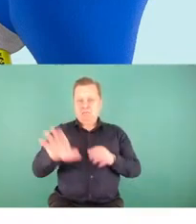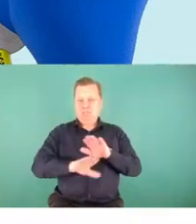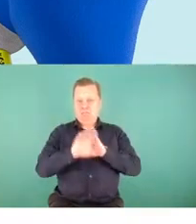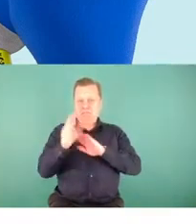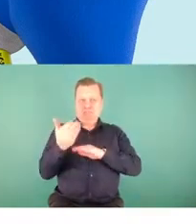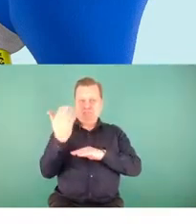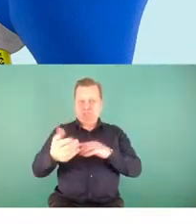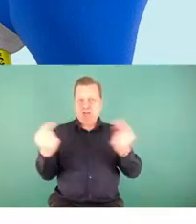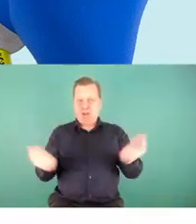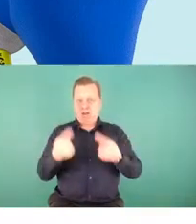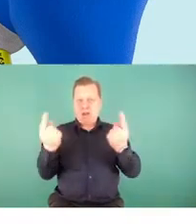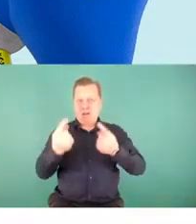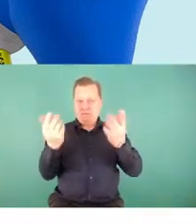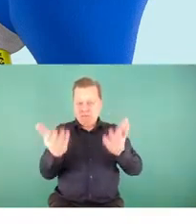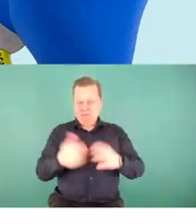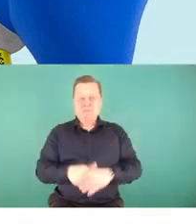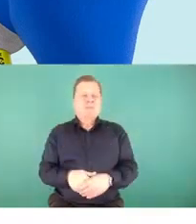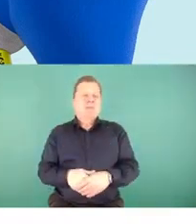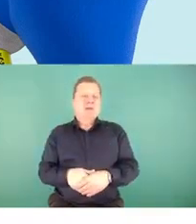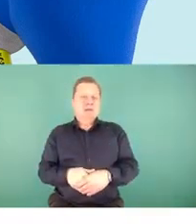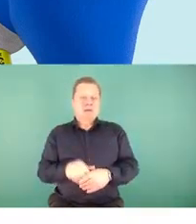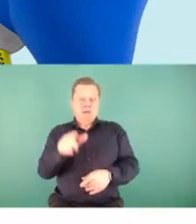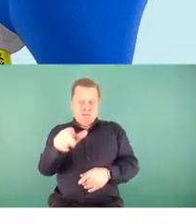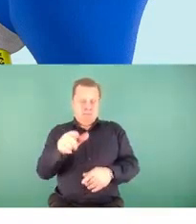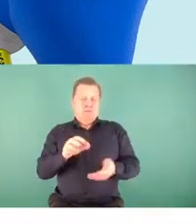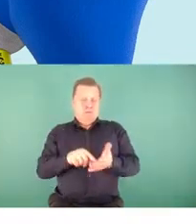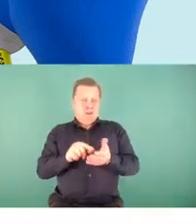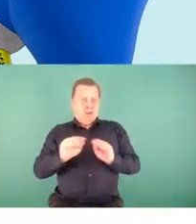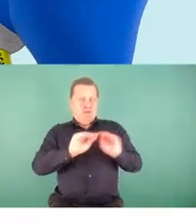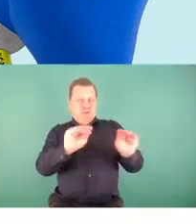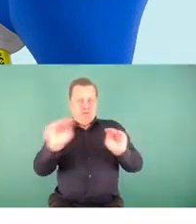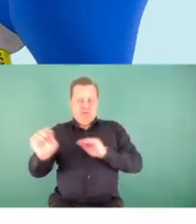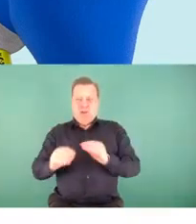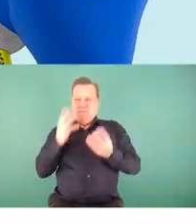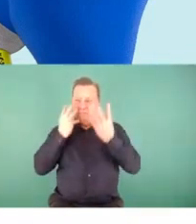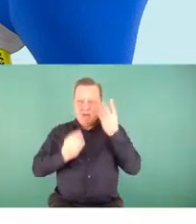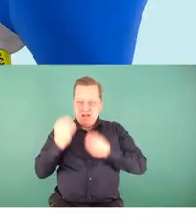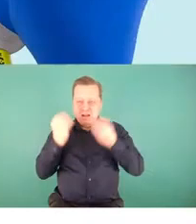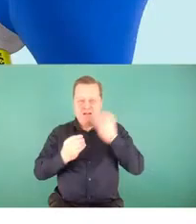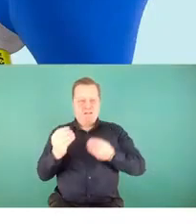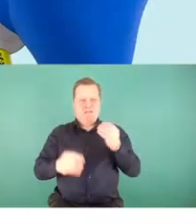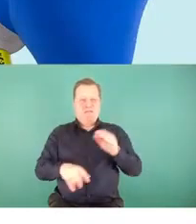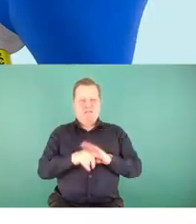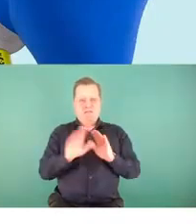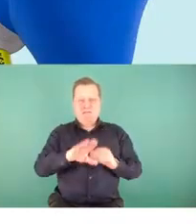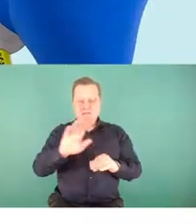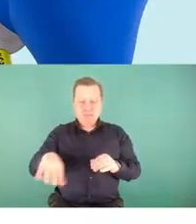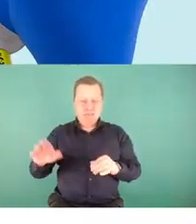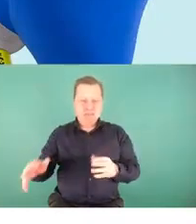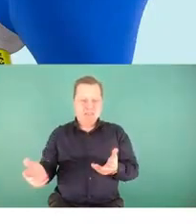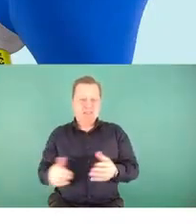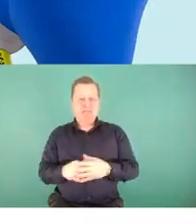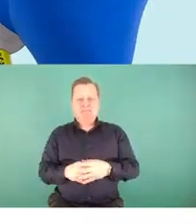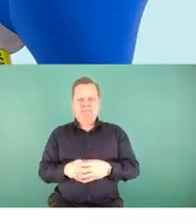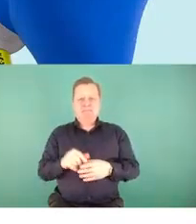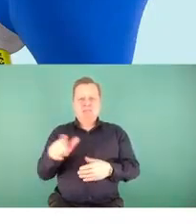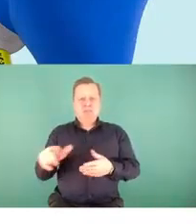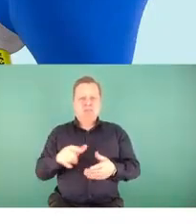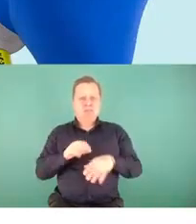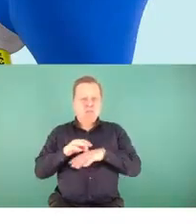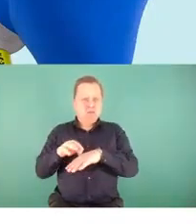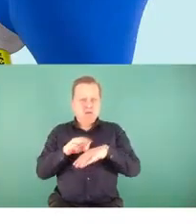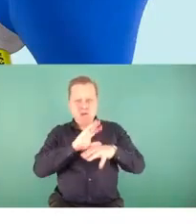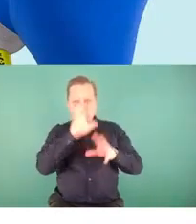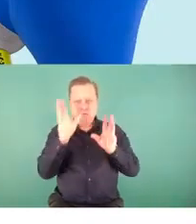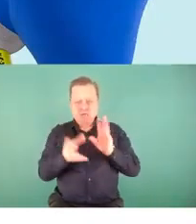kampanii, a jednocześnie uczy i bawi uczestników naszego projektu. Prowadzi ich przez całe